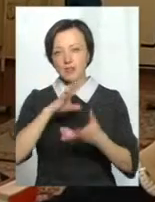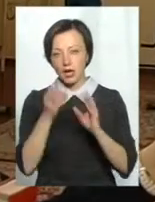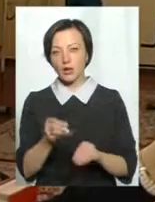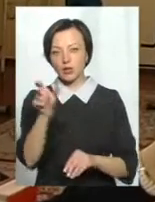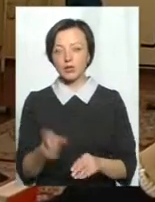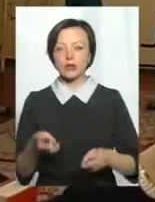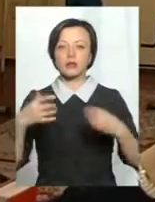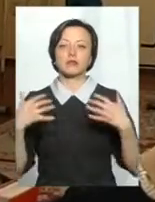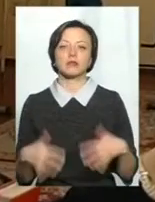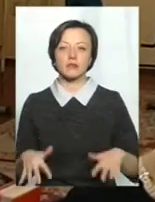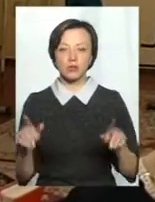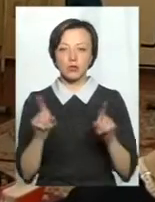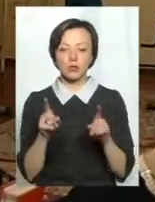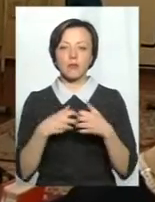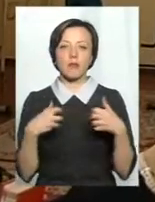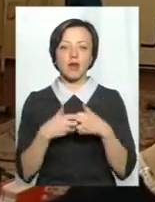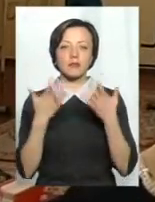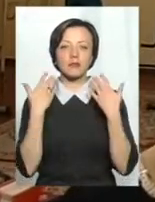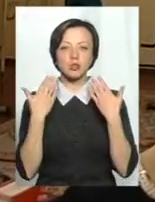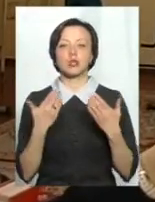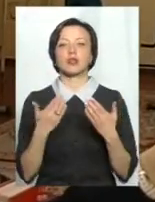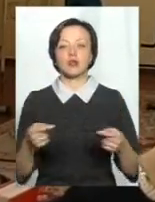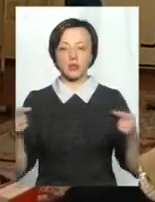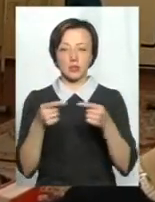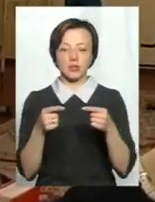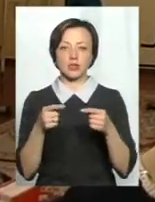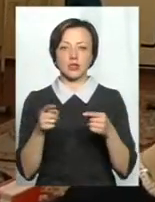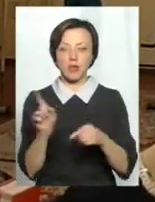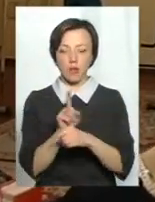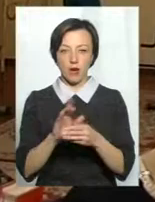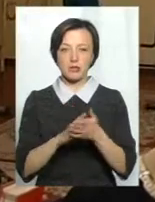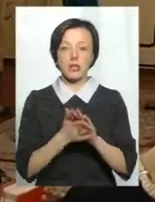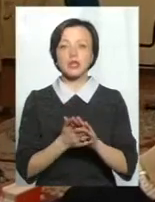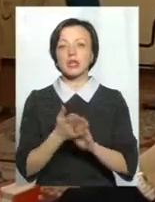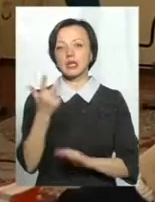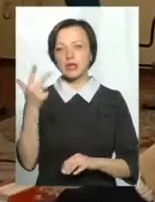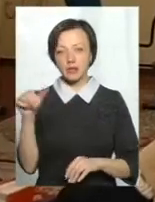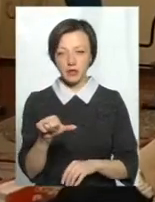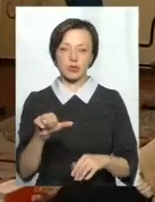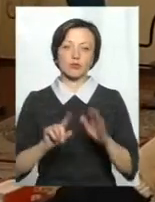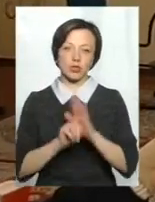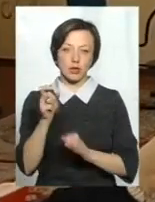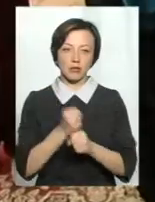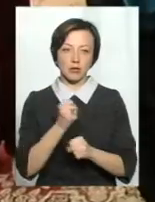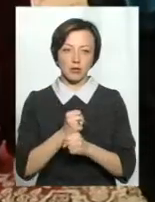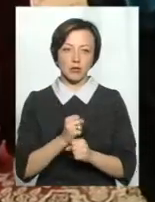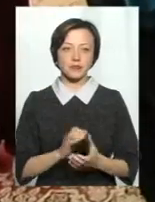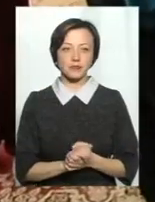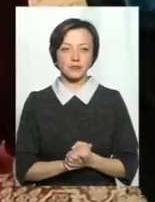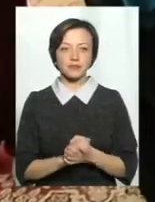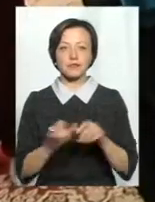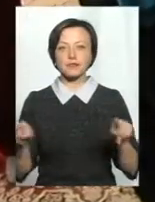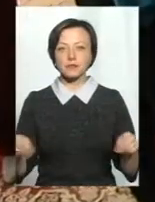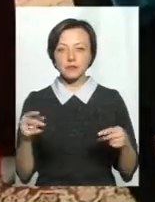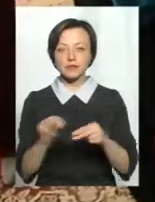повинна розслабитися, щоб м'язи її відпечили, прийшли відповідний тонус, буквально три хвилинки, і знову починати працювати. Відновна